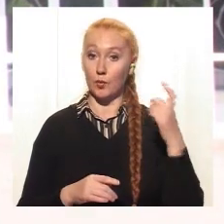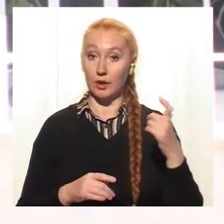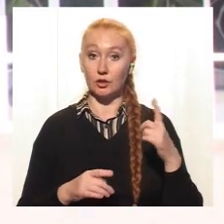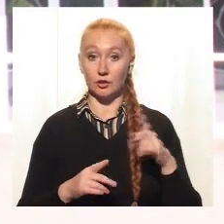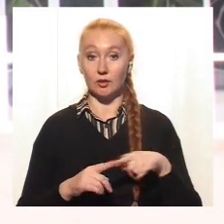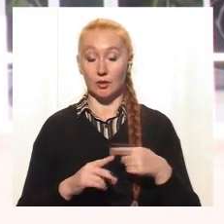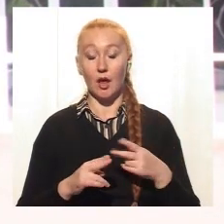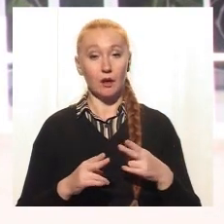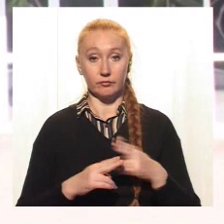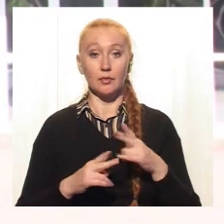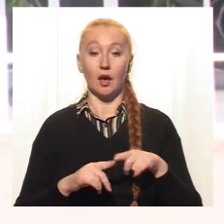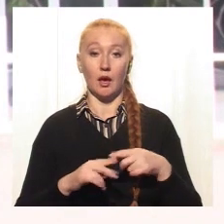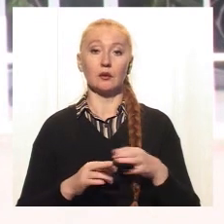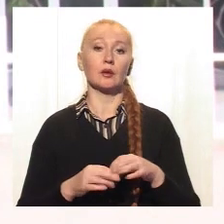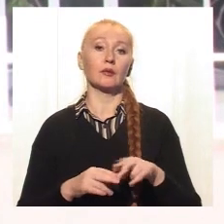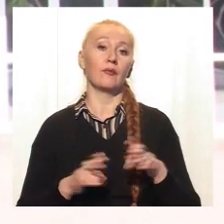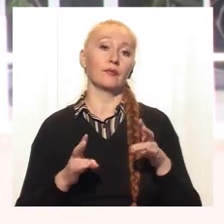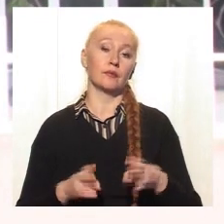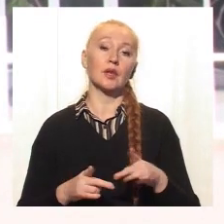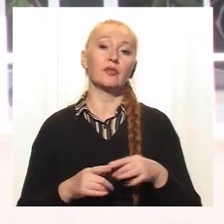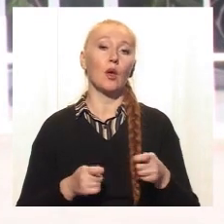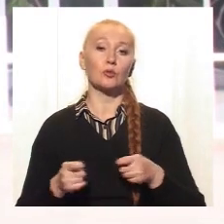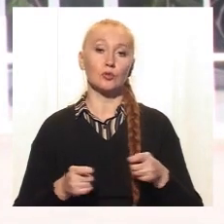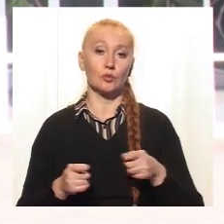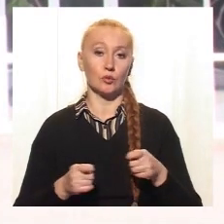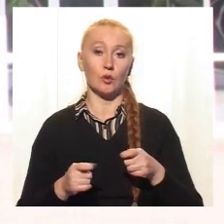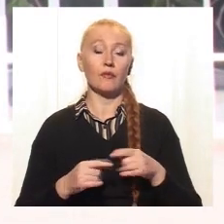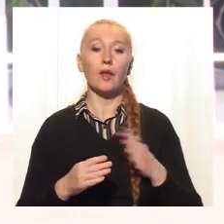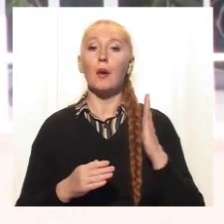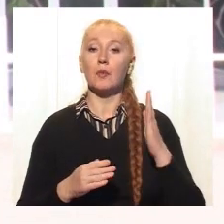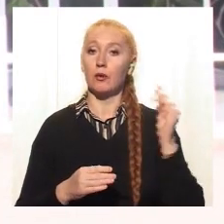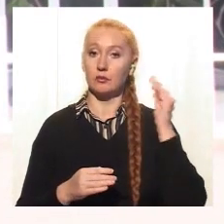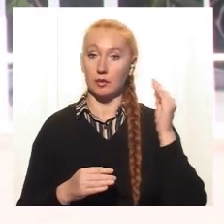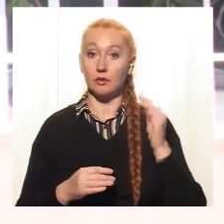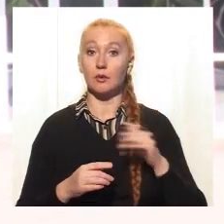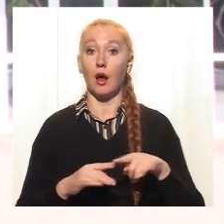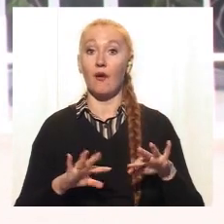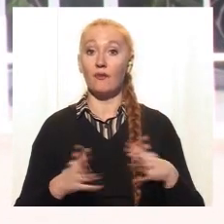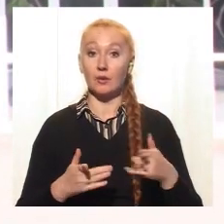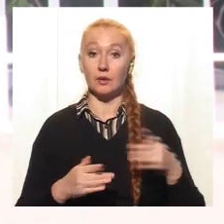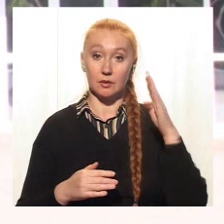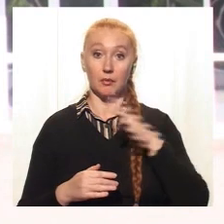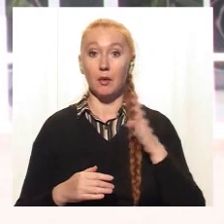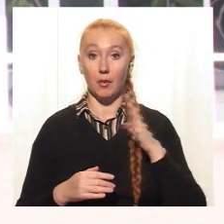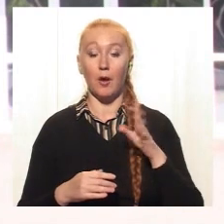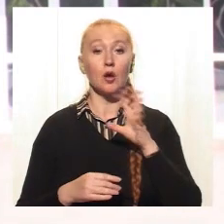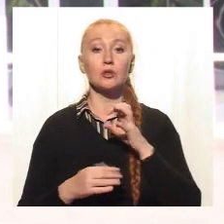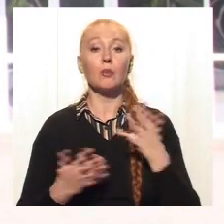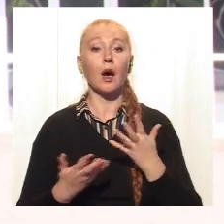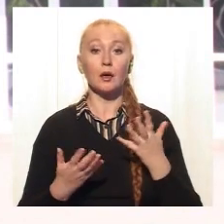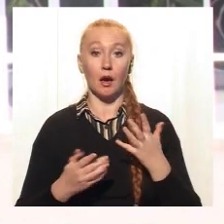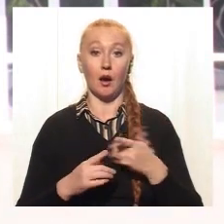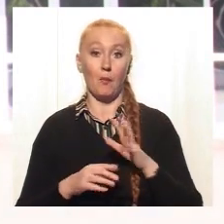неможливлення, це, звичайно, шкода спричинена, вважається з необережності або з непрямим умислом. Але в випадку і з батьками, собака якої